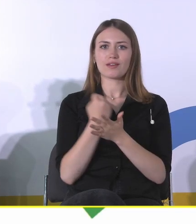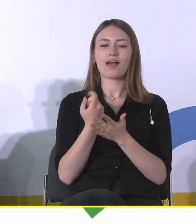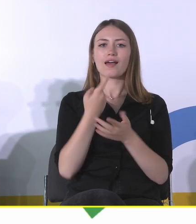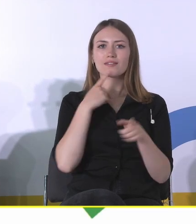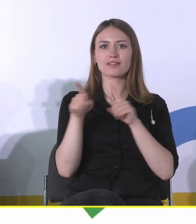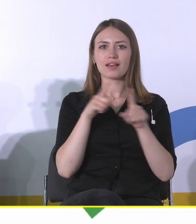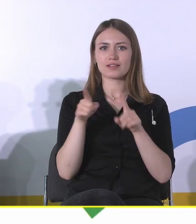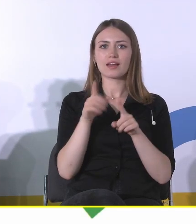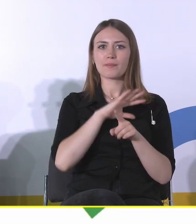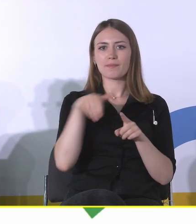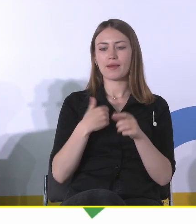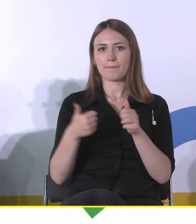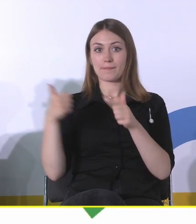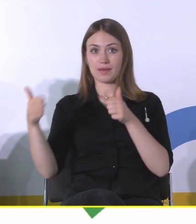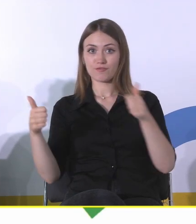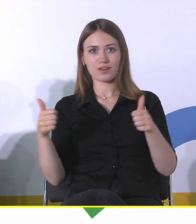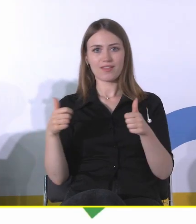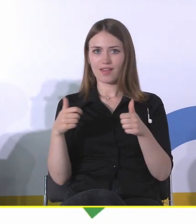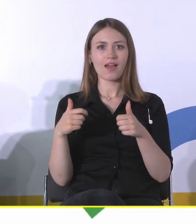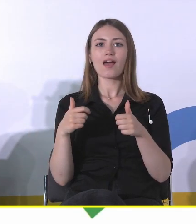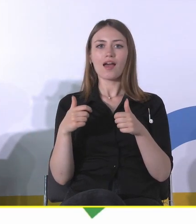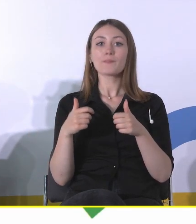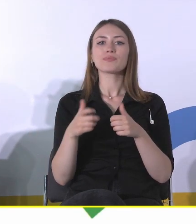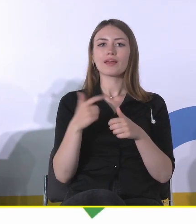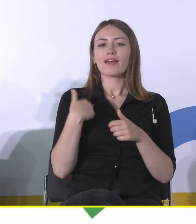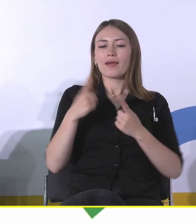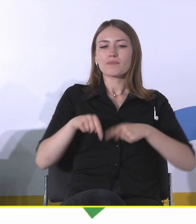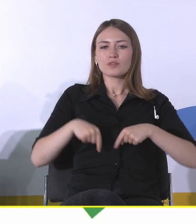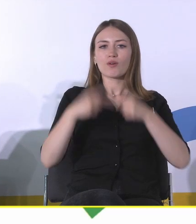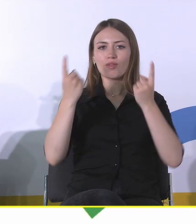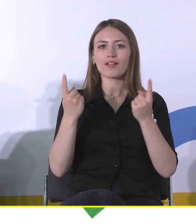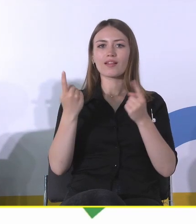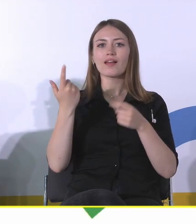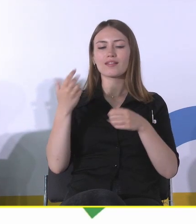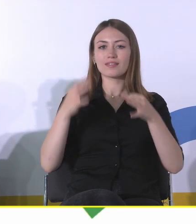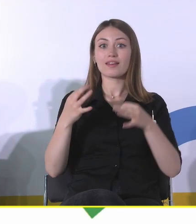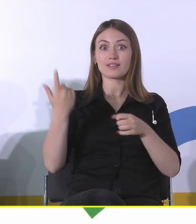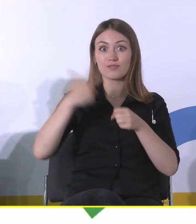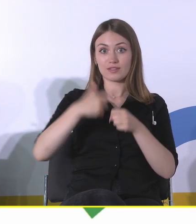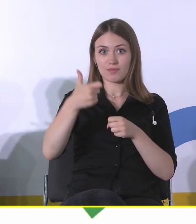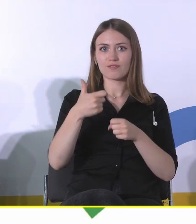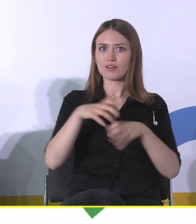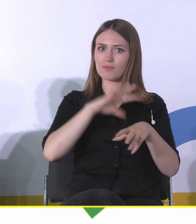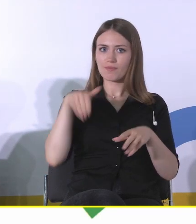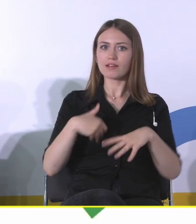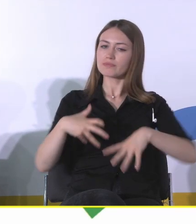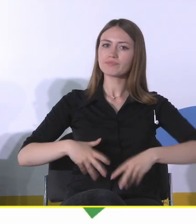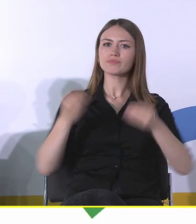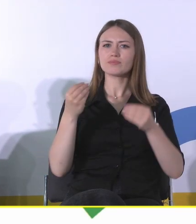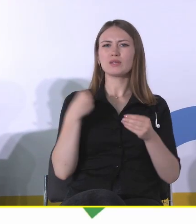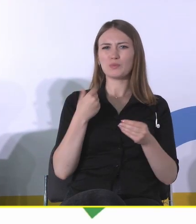z tą funkcją pierwotną. I dlatego jestem głęboko przekonany, że wiek XXI, który oczywiście zaczęliśmy trochę słabo,